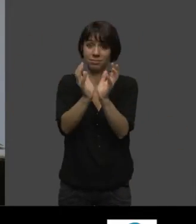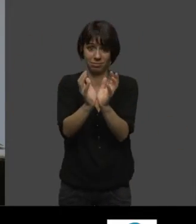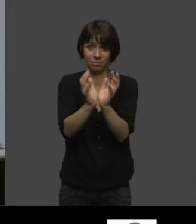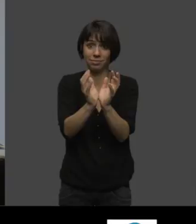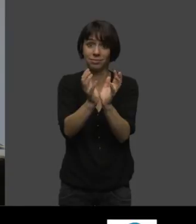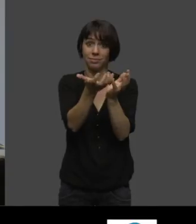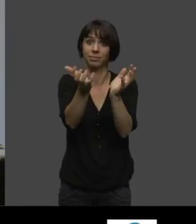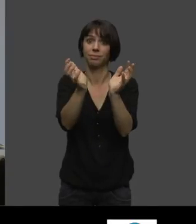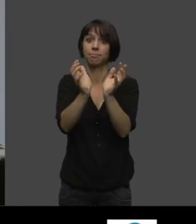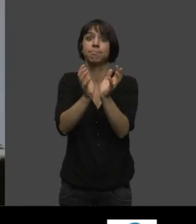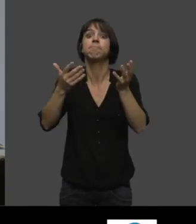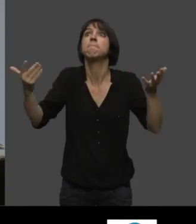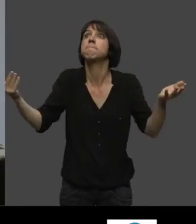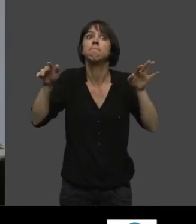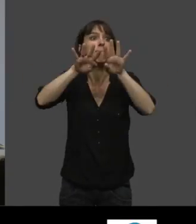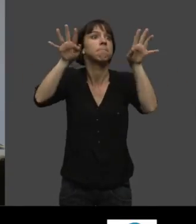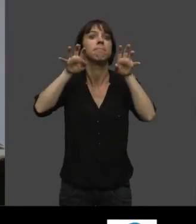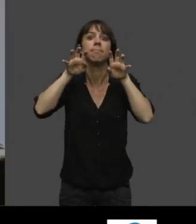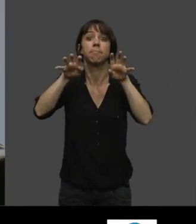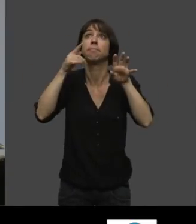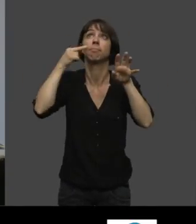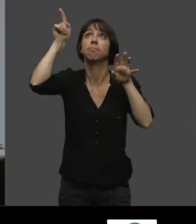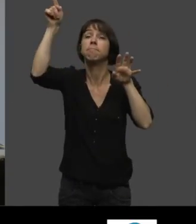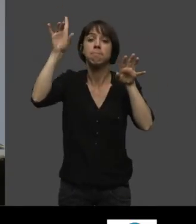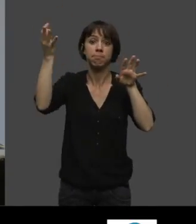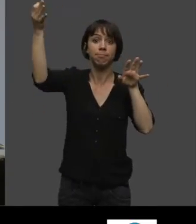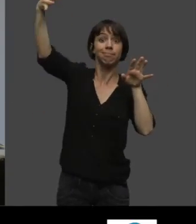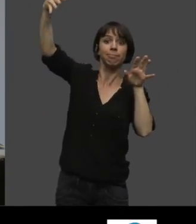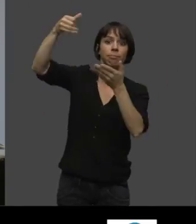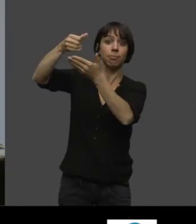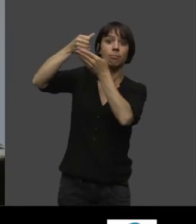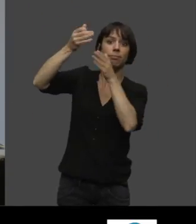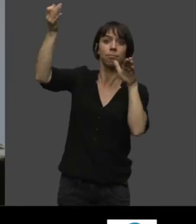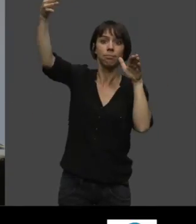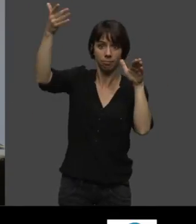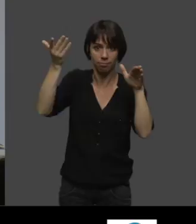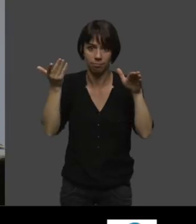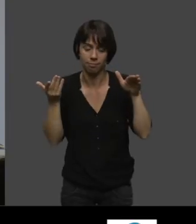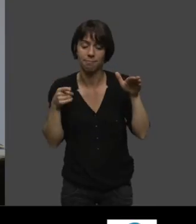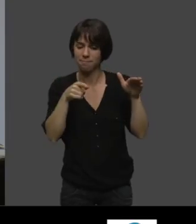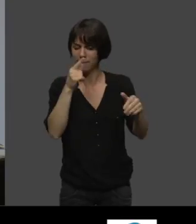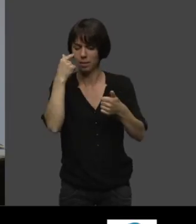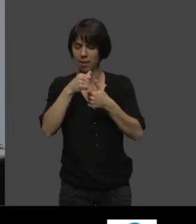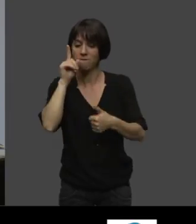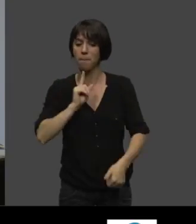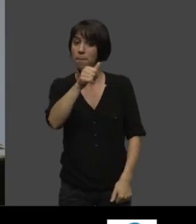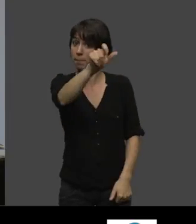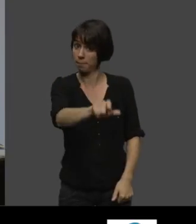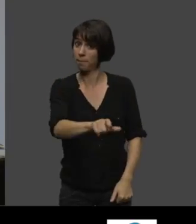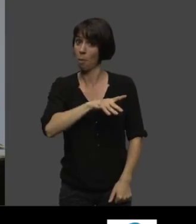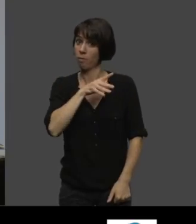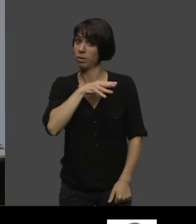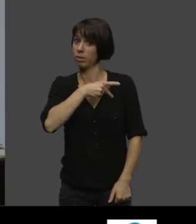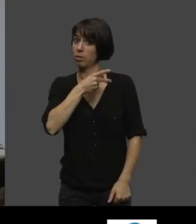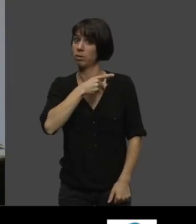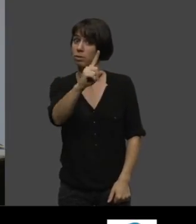le ciel est venu à mon aide. Il y a un professeur, c'est une femme qui a parlé du foie gras.